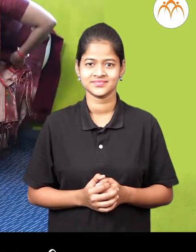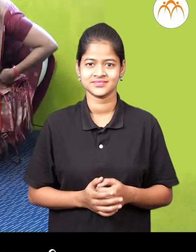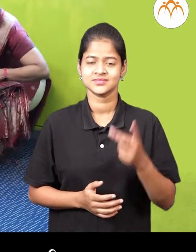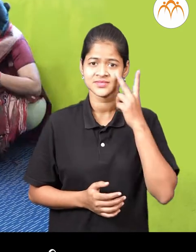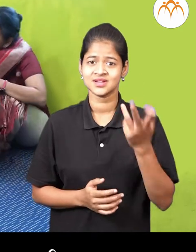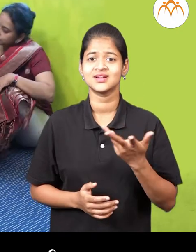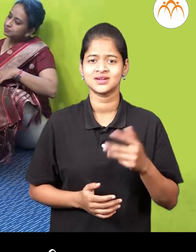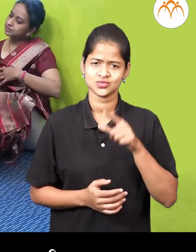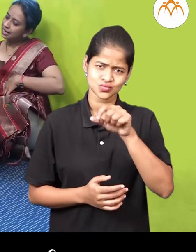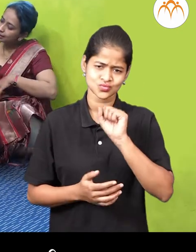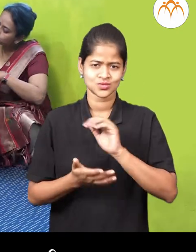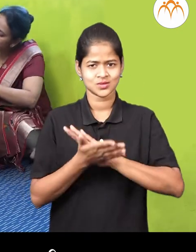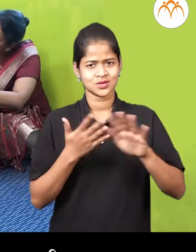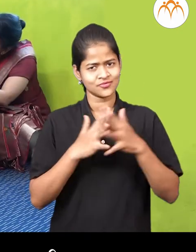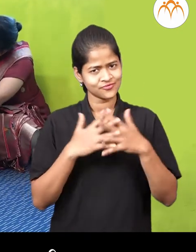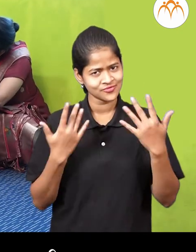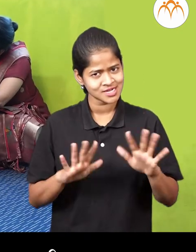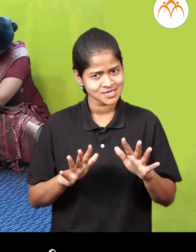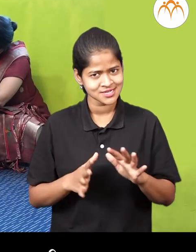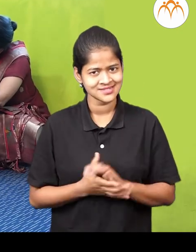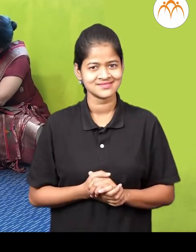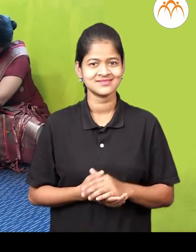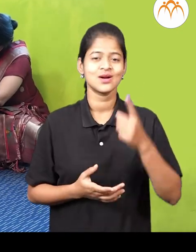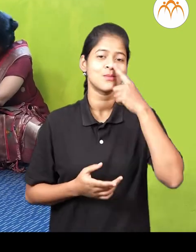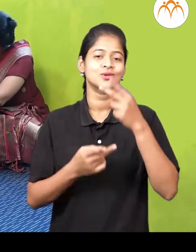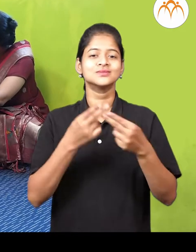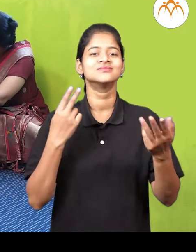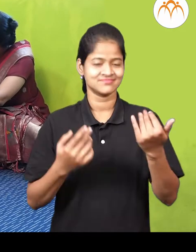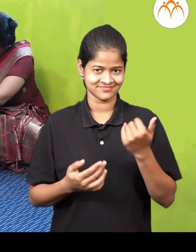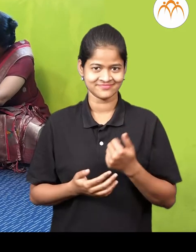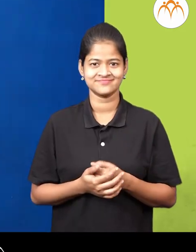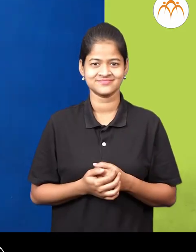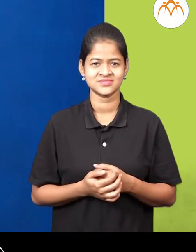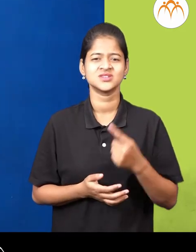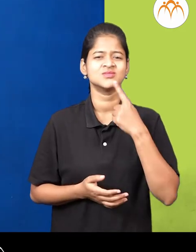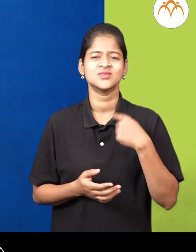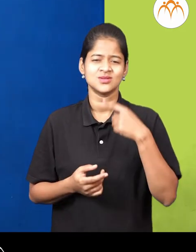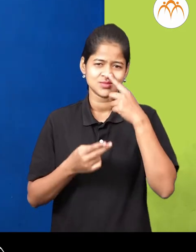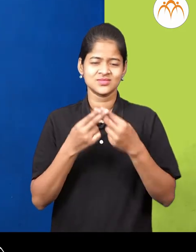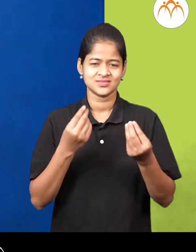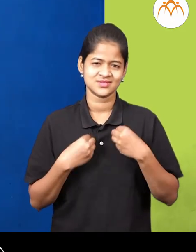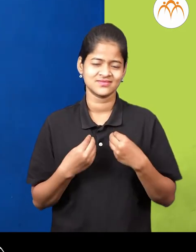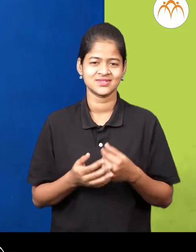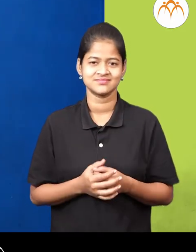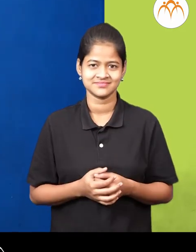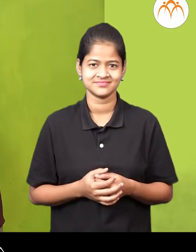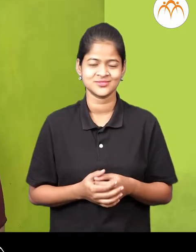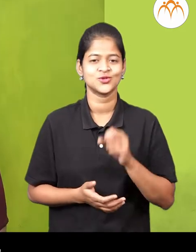बगुबर, जाला का तुमसा अभ्यास? आई गोश्ट सांगना आई खरत सांगना गोश्ट